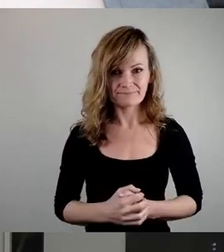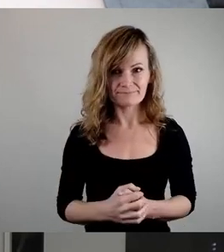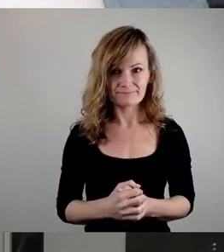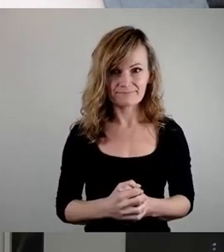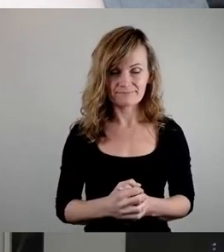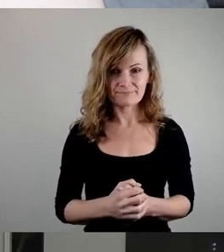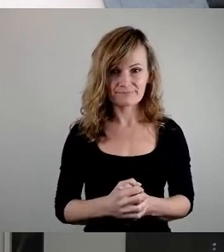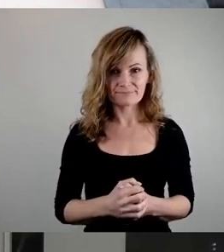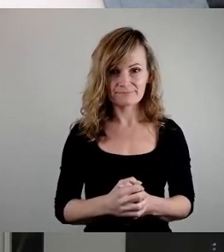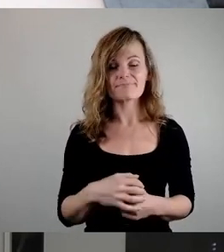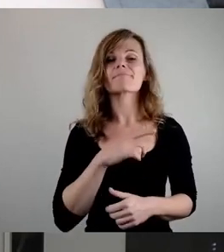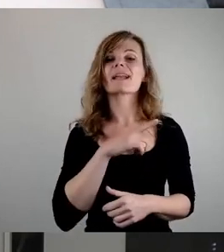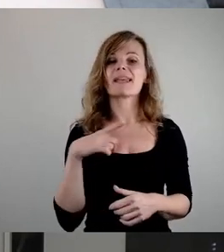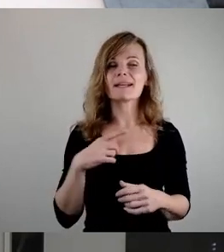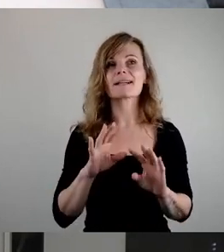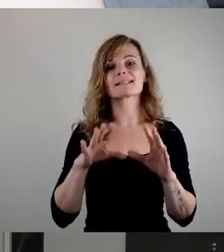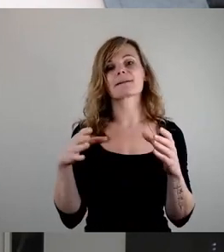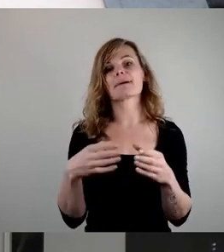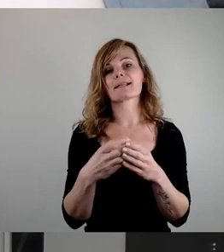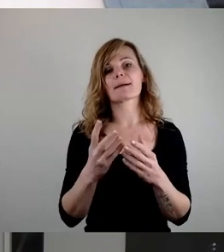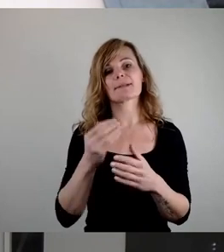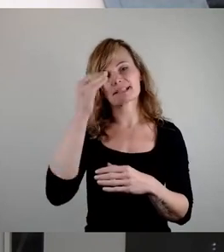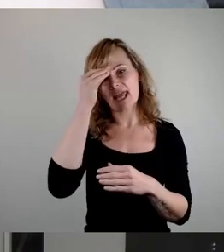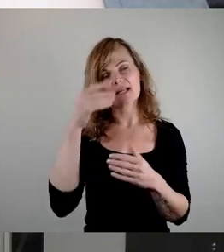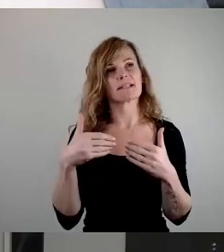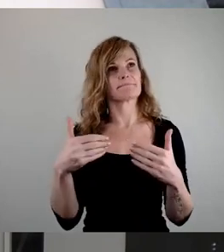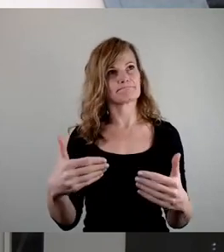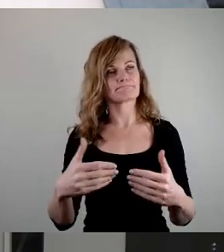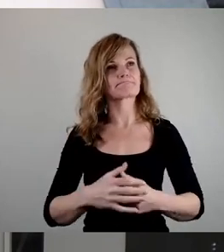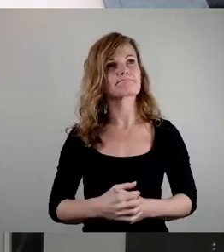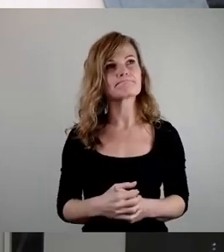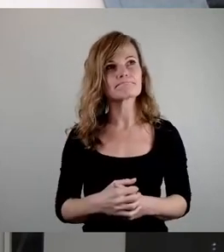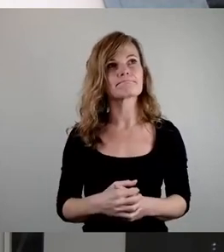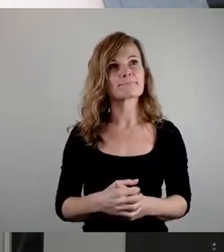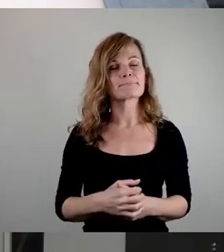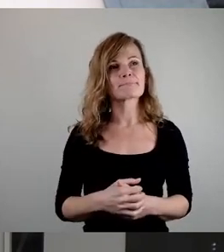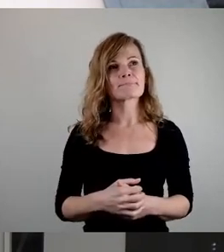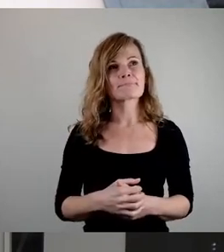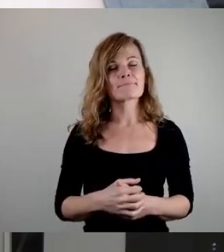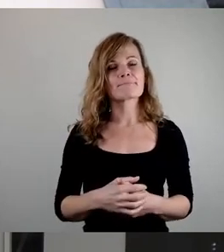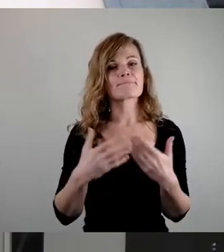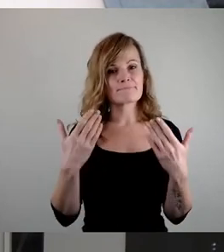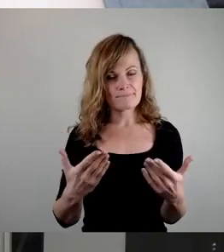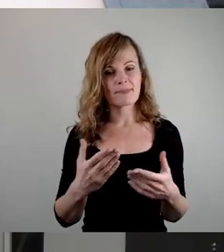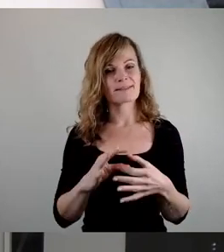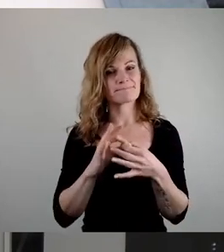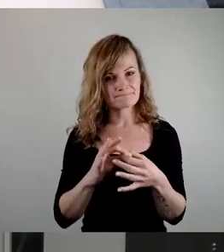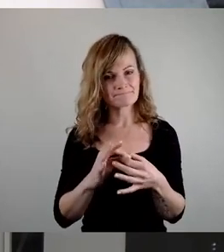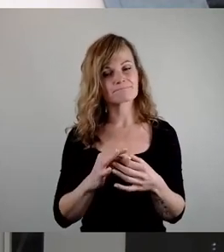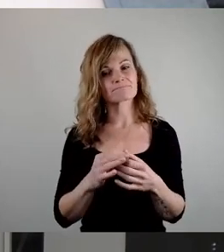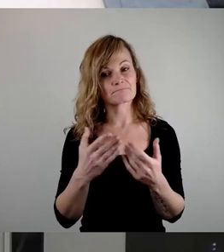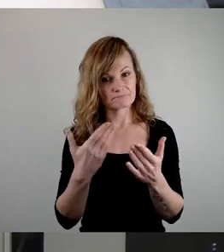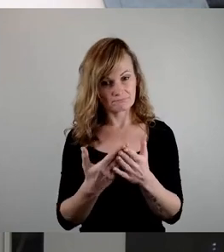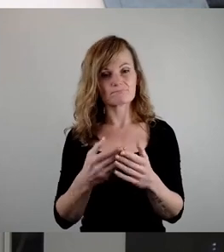Längeres gemeinsames Lernen über Gemeinschaftsschulen einzuführen, bedeutet natürlich auch, dass man den